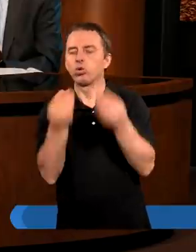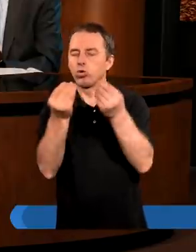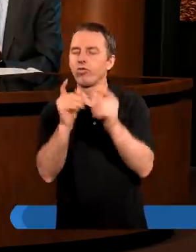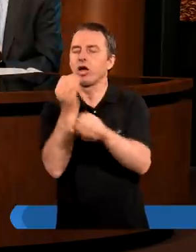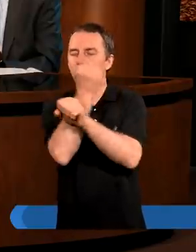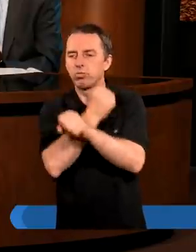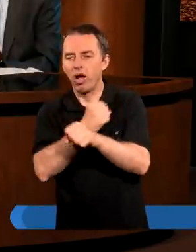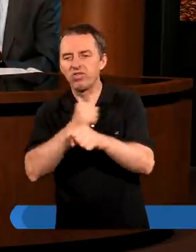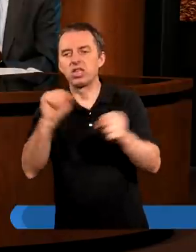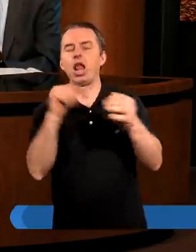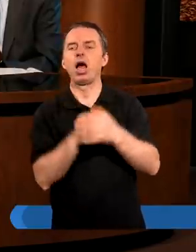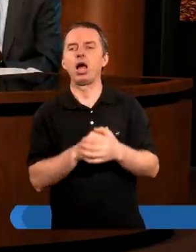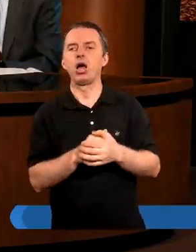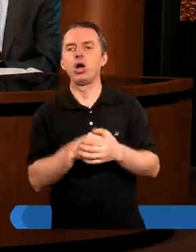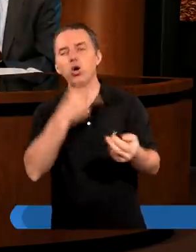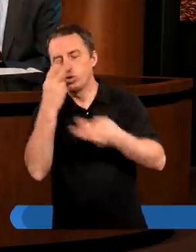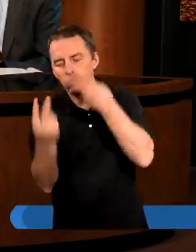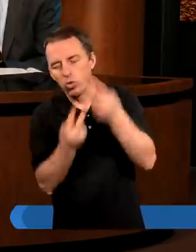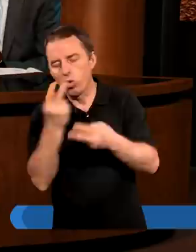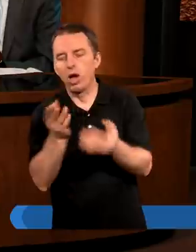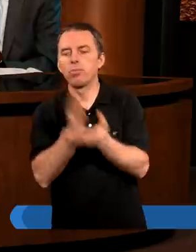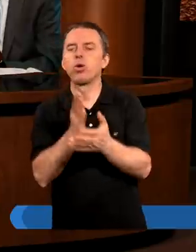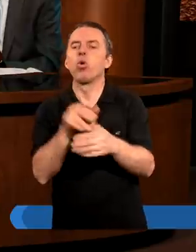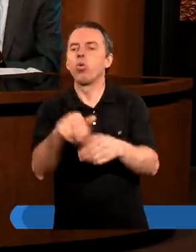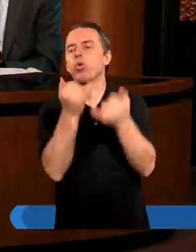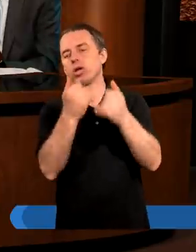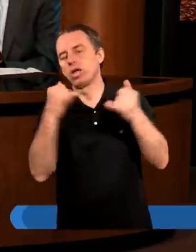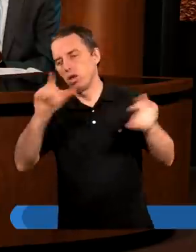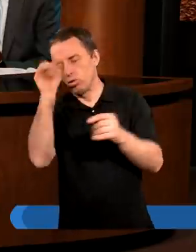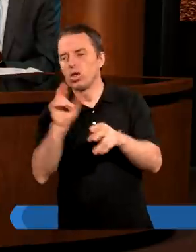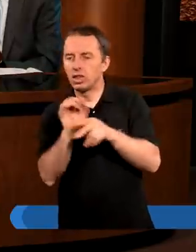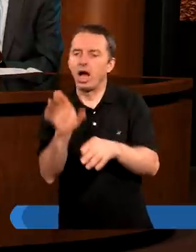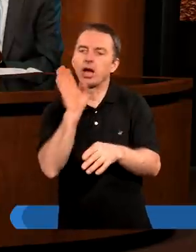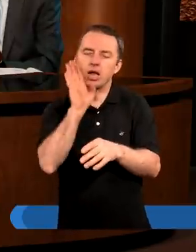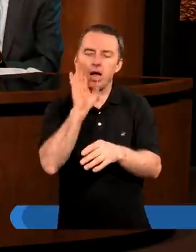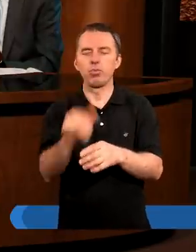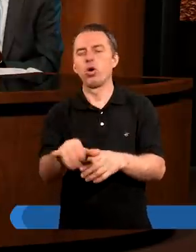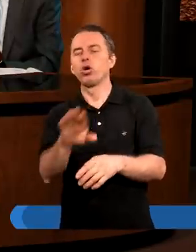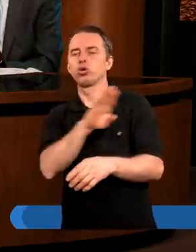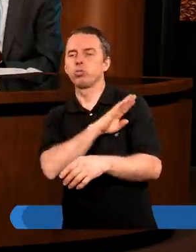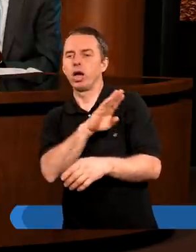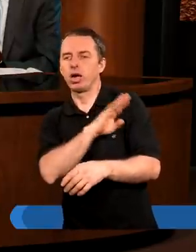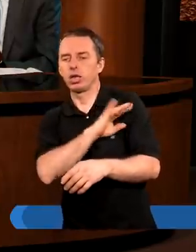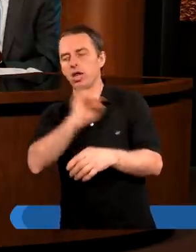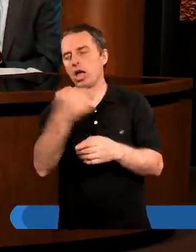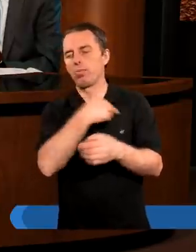Zbawiciela szuka pomocy u innych ludzi, którzy są tak samo śmiertelni jak my wszyscy i